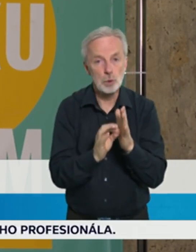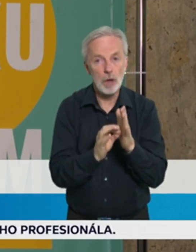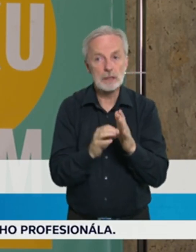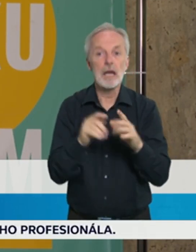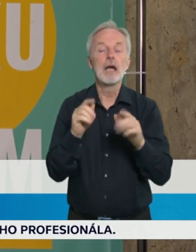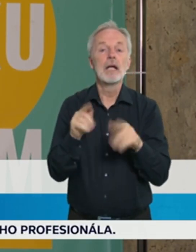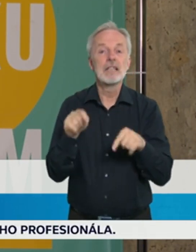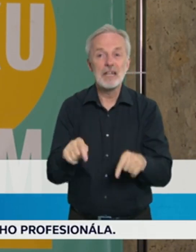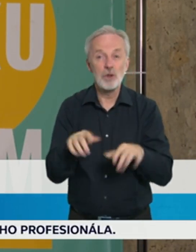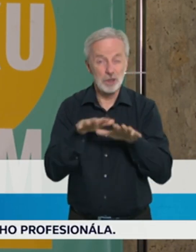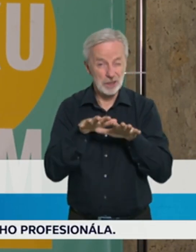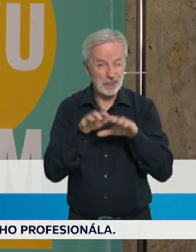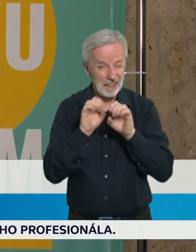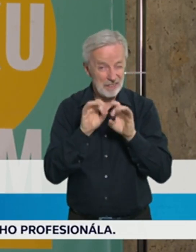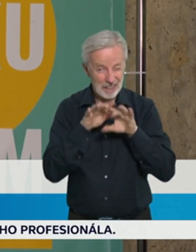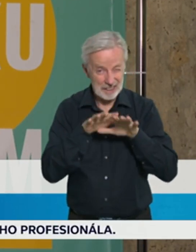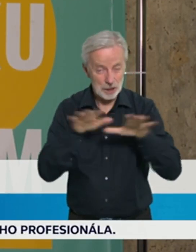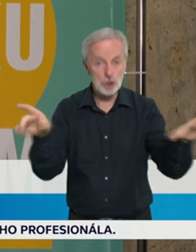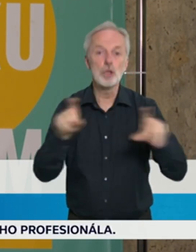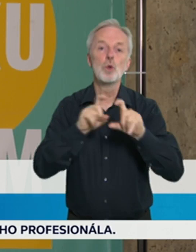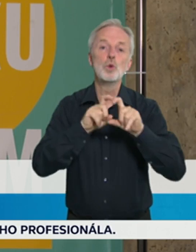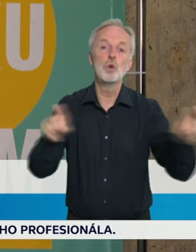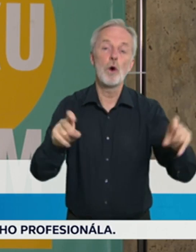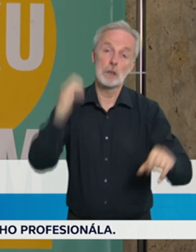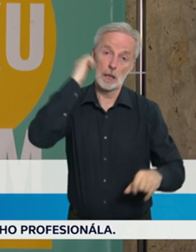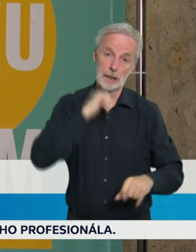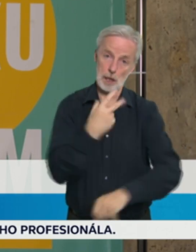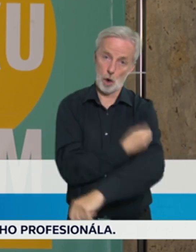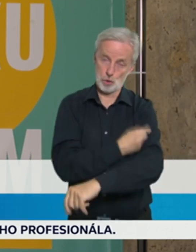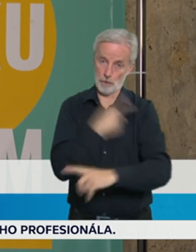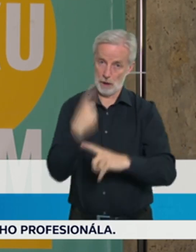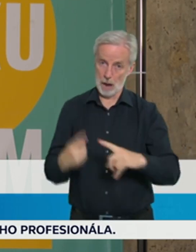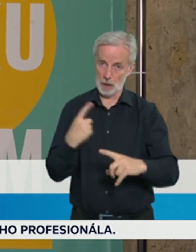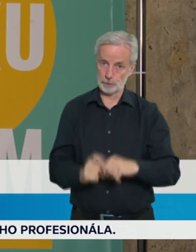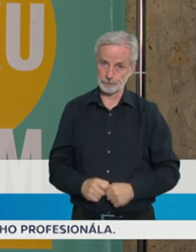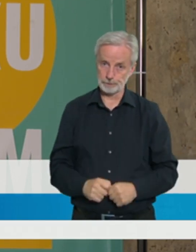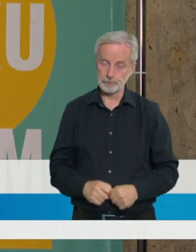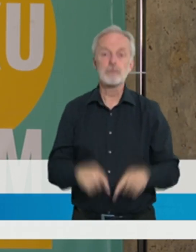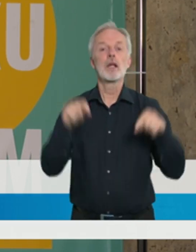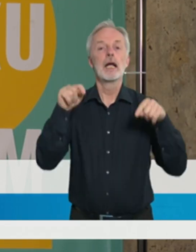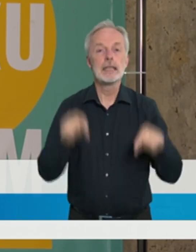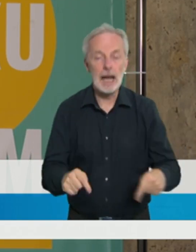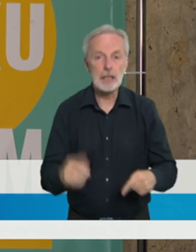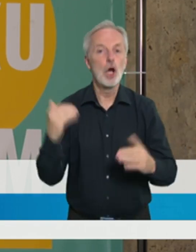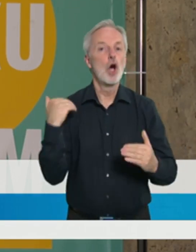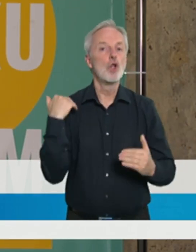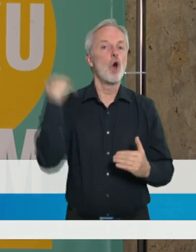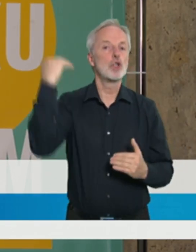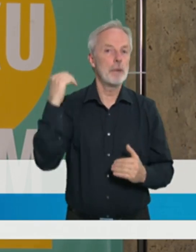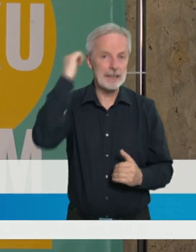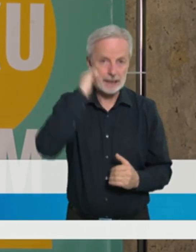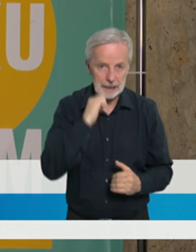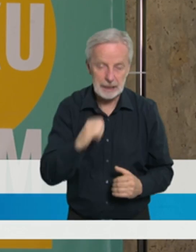než bychom potřebovali. My máme v tuto chvíli proočkovanost dospělové populace na někde 67